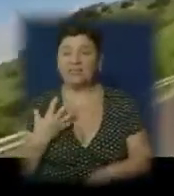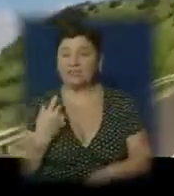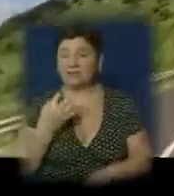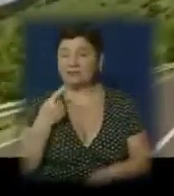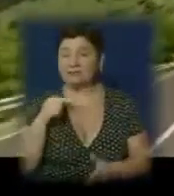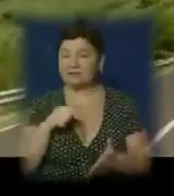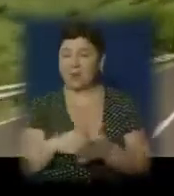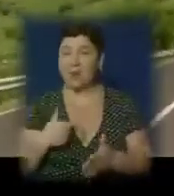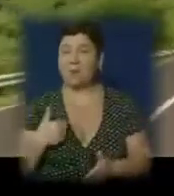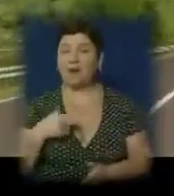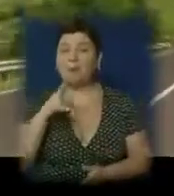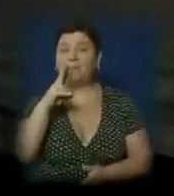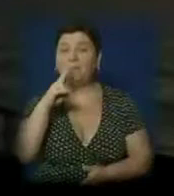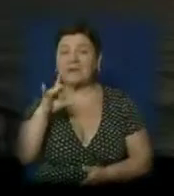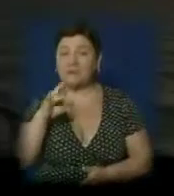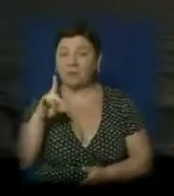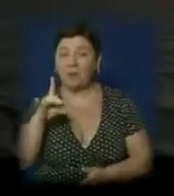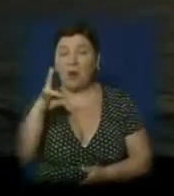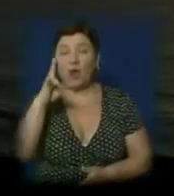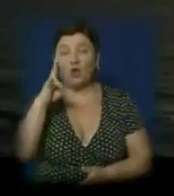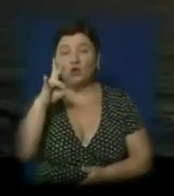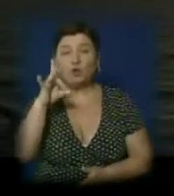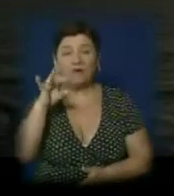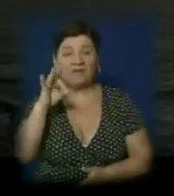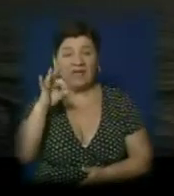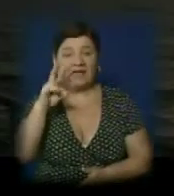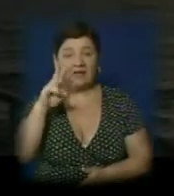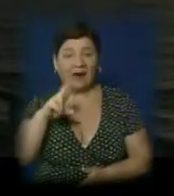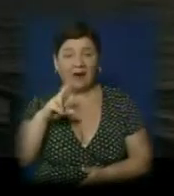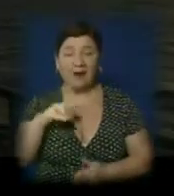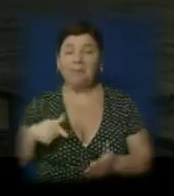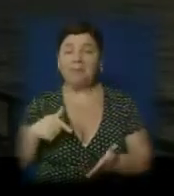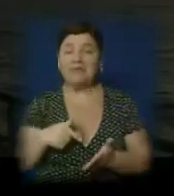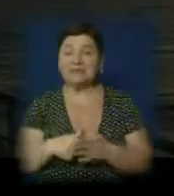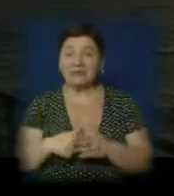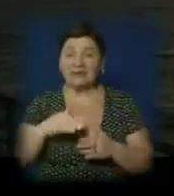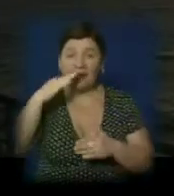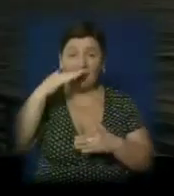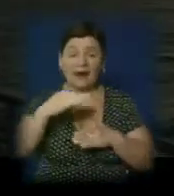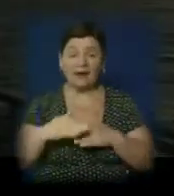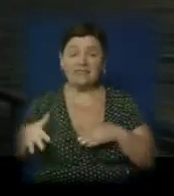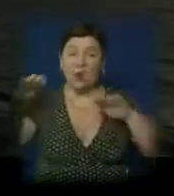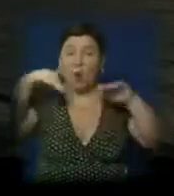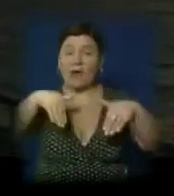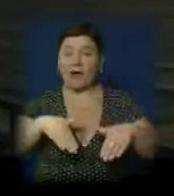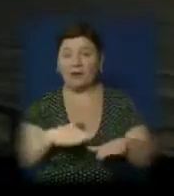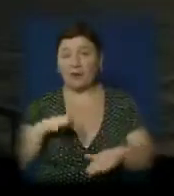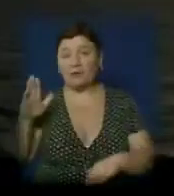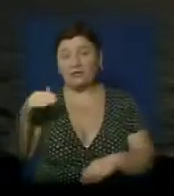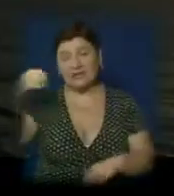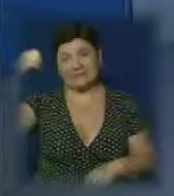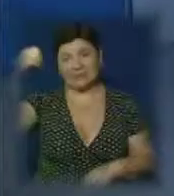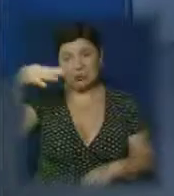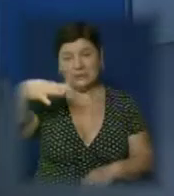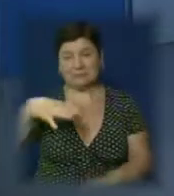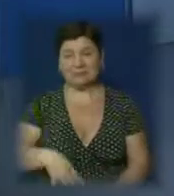Європи – мис Нордкап у Норвегії. Місце, де хмари зливаються з океаном, а Європа прощається із сонцем.